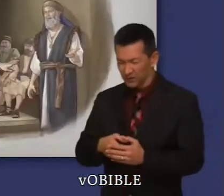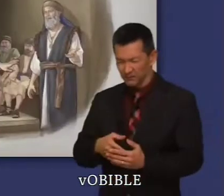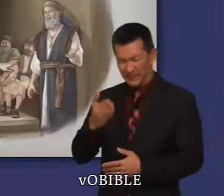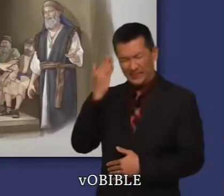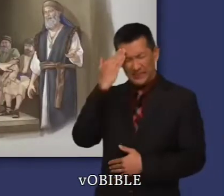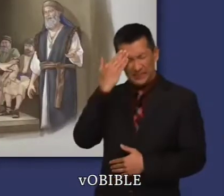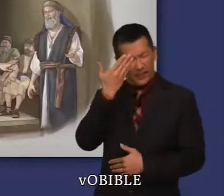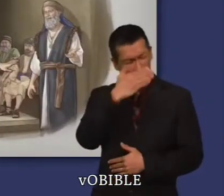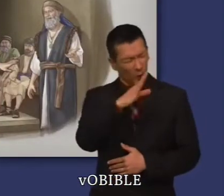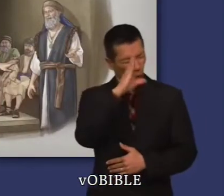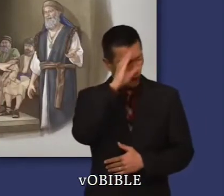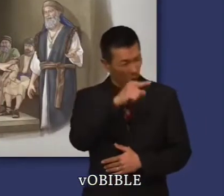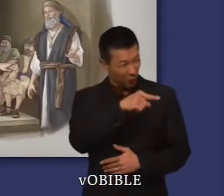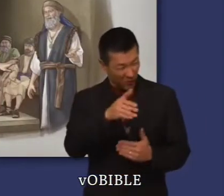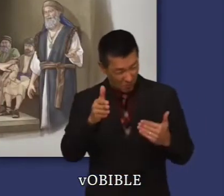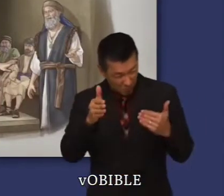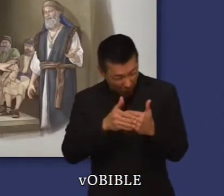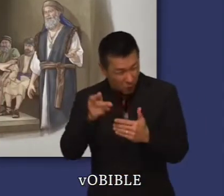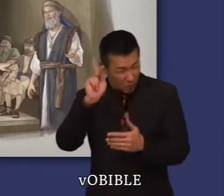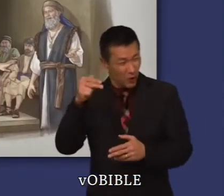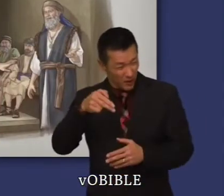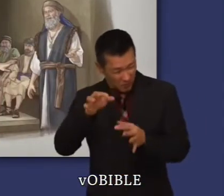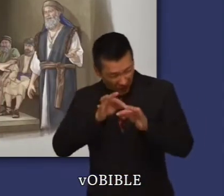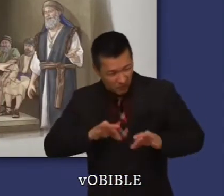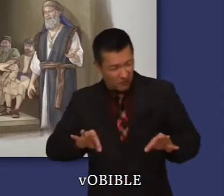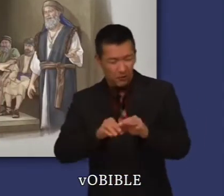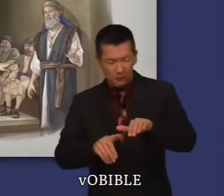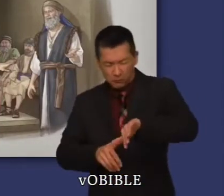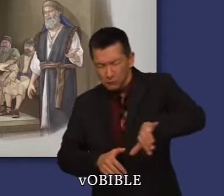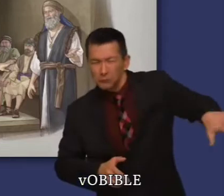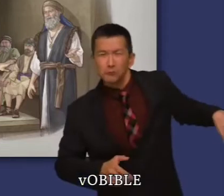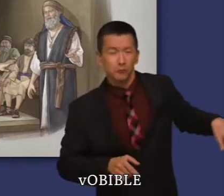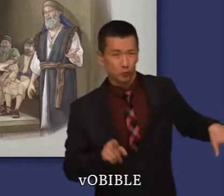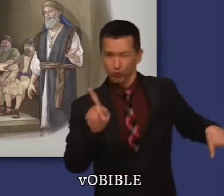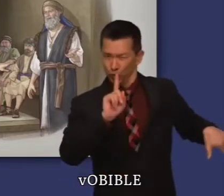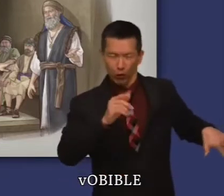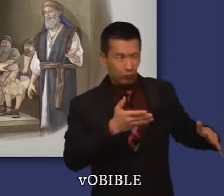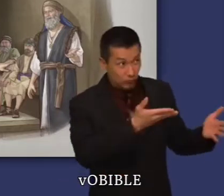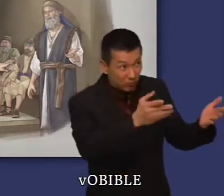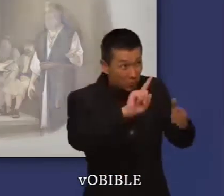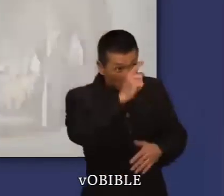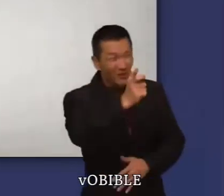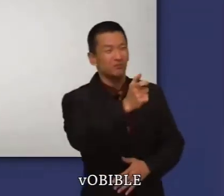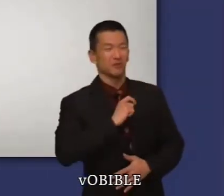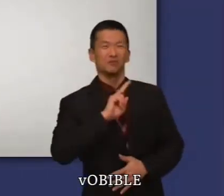en son pouvoir pour aider Noémie et Ruth en appliquant la loi de Dieu sur le rachat sans prendre de raccourci.